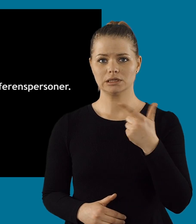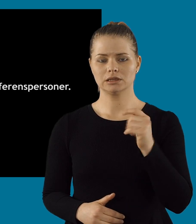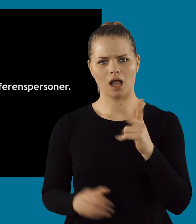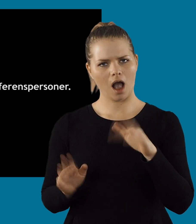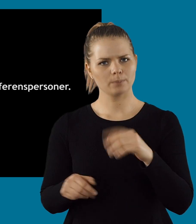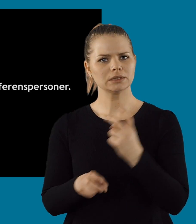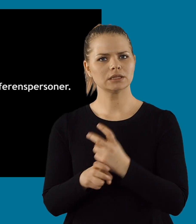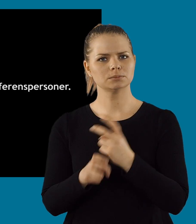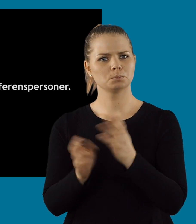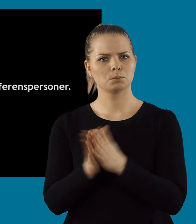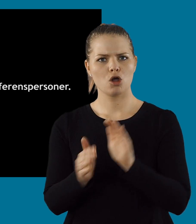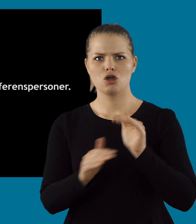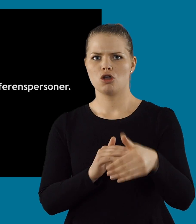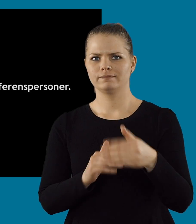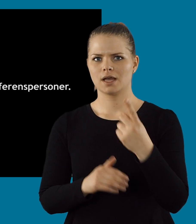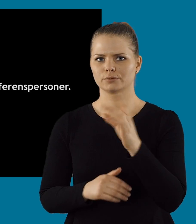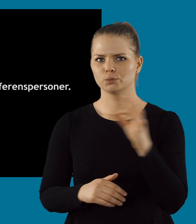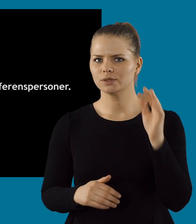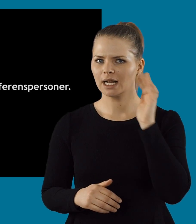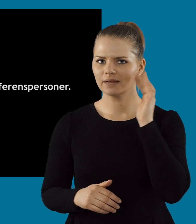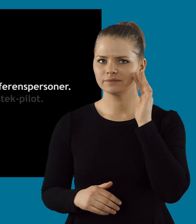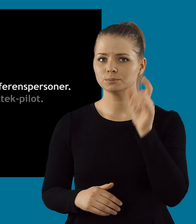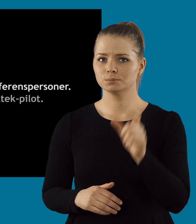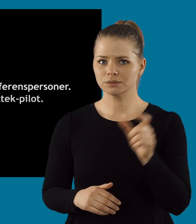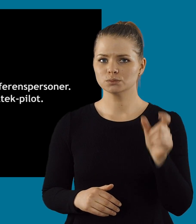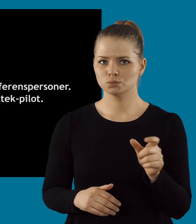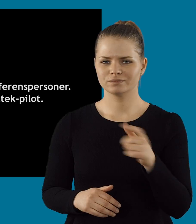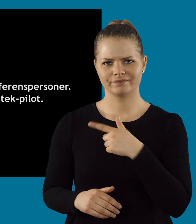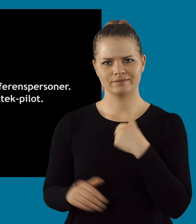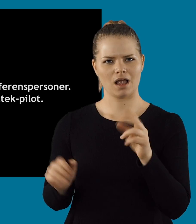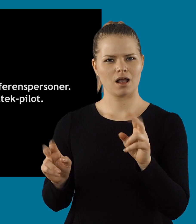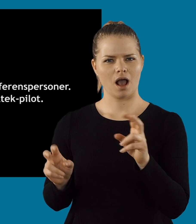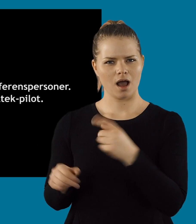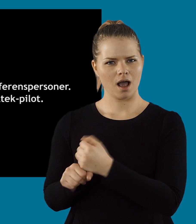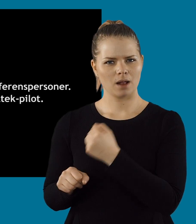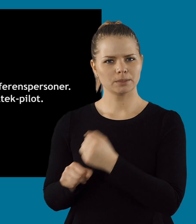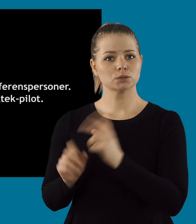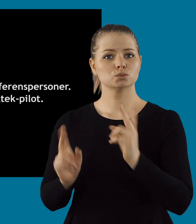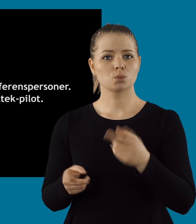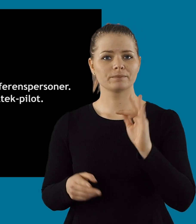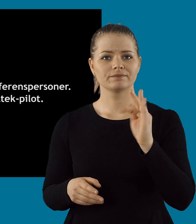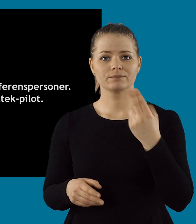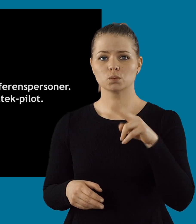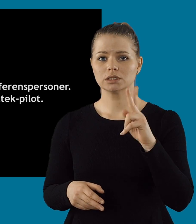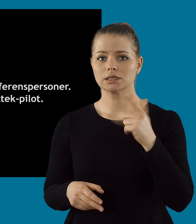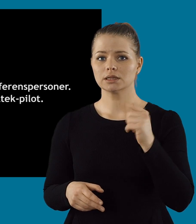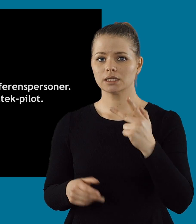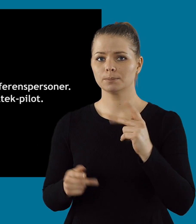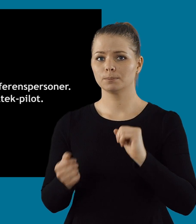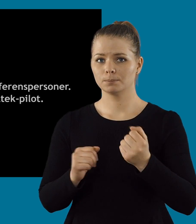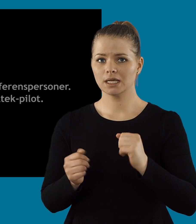Funktech har testat med fler än hundra referenspersoner. Vi kallar det att arbeta som Funktech-pilot.